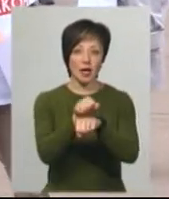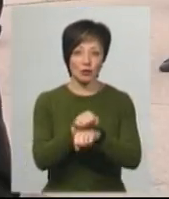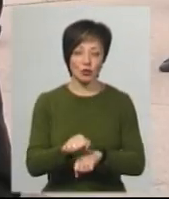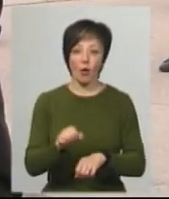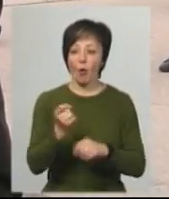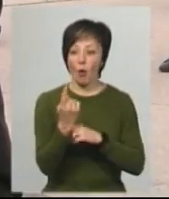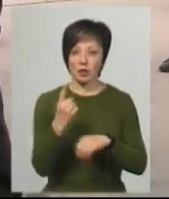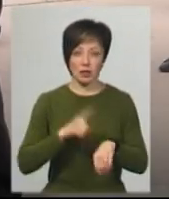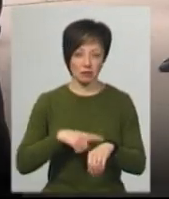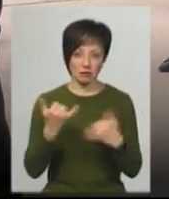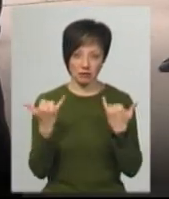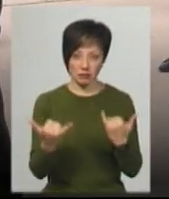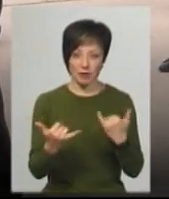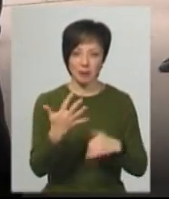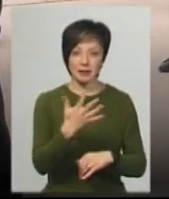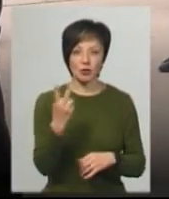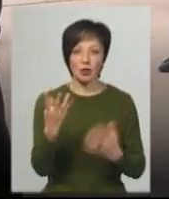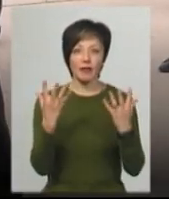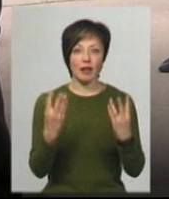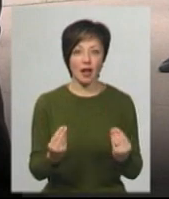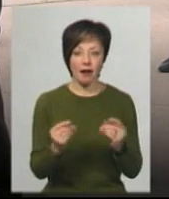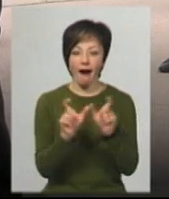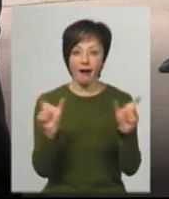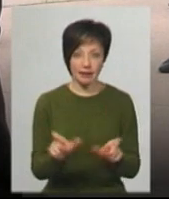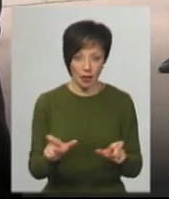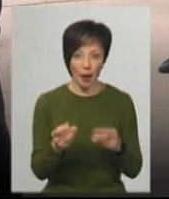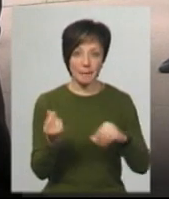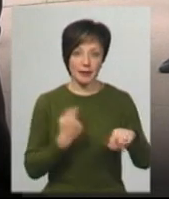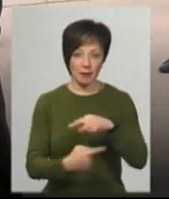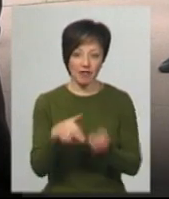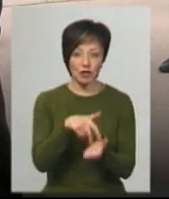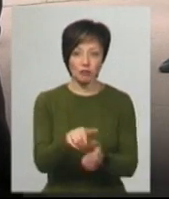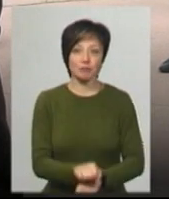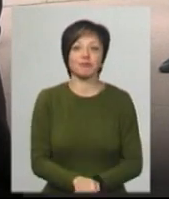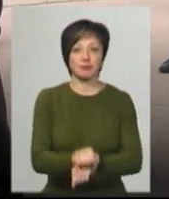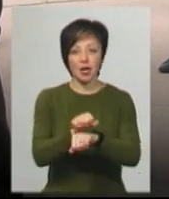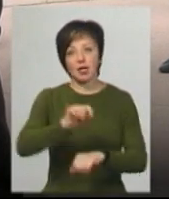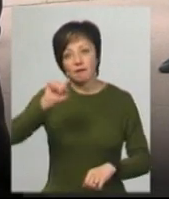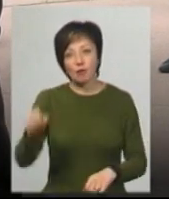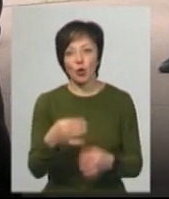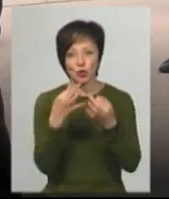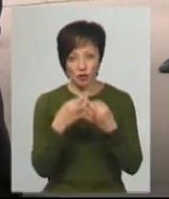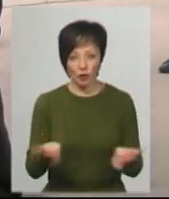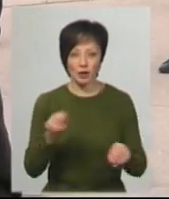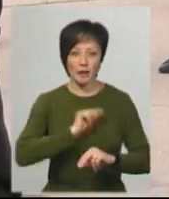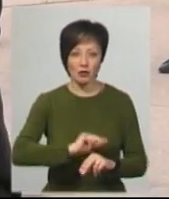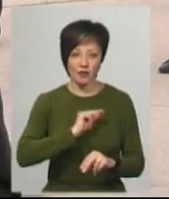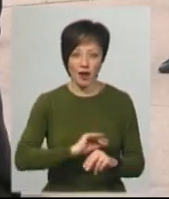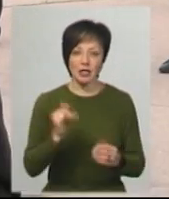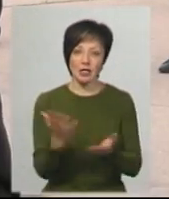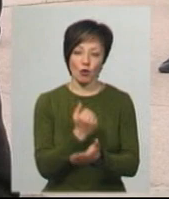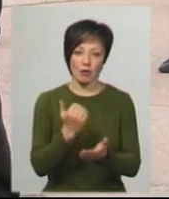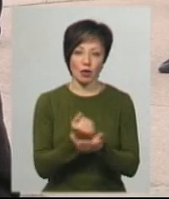11-й. Сьогодні, о 52-й день карантину, підприємці Хмельницького вийшли на акцію протесту з вимогою дозволити їм працювати та